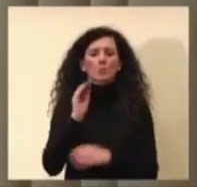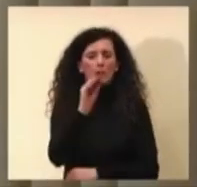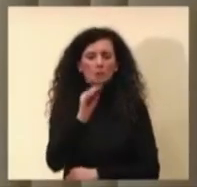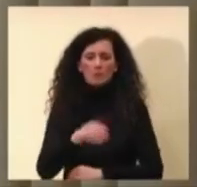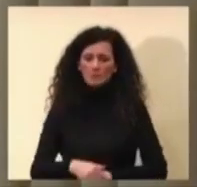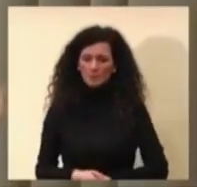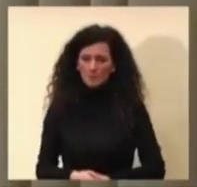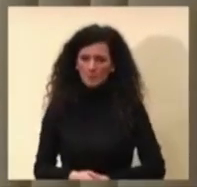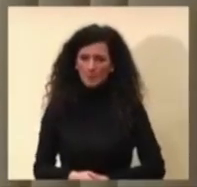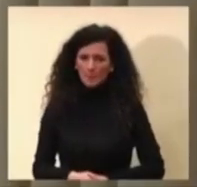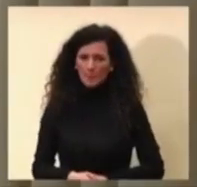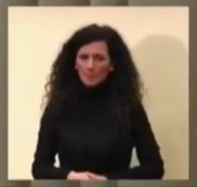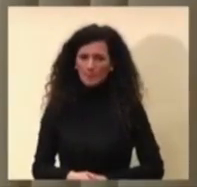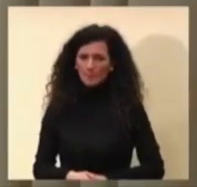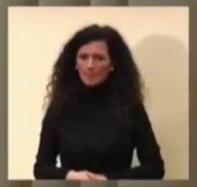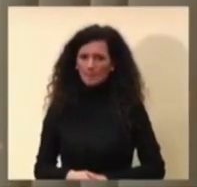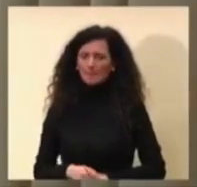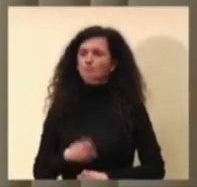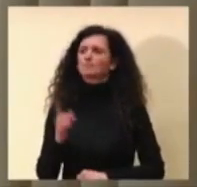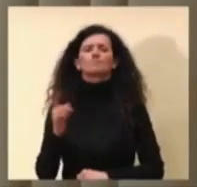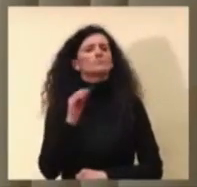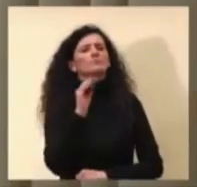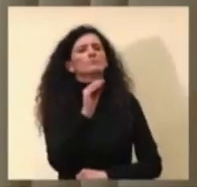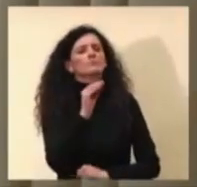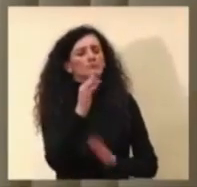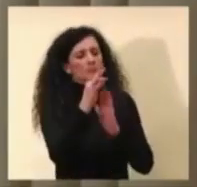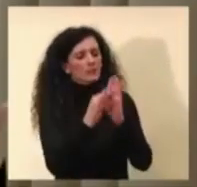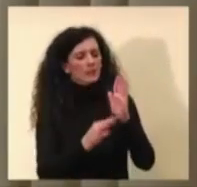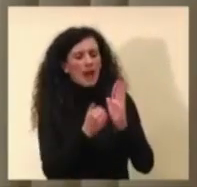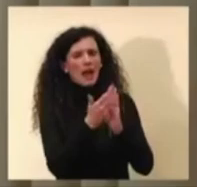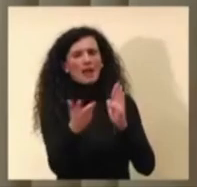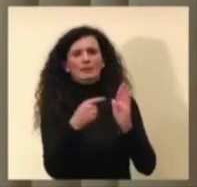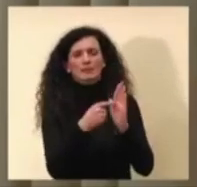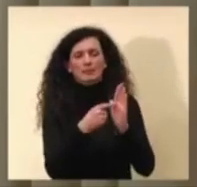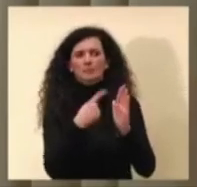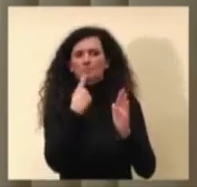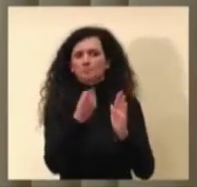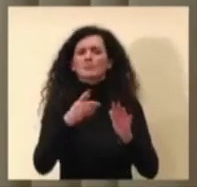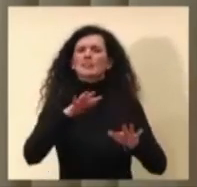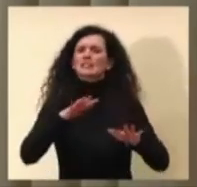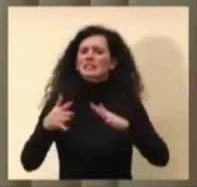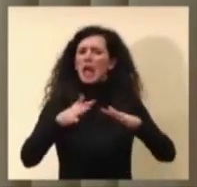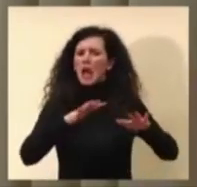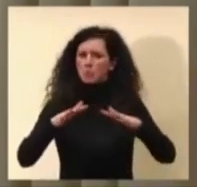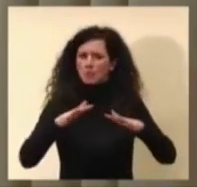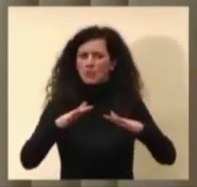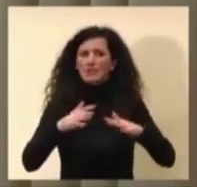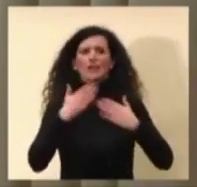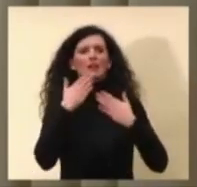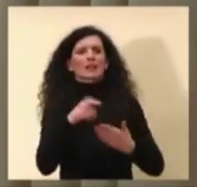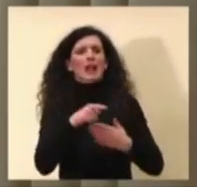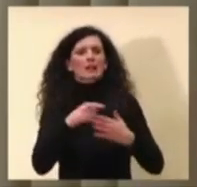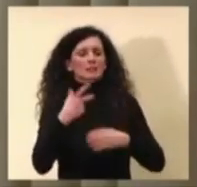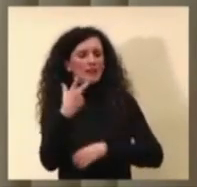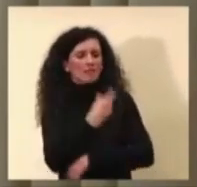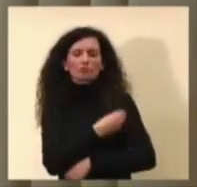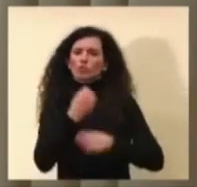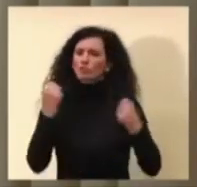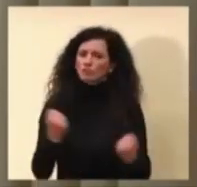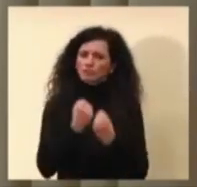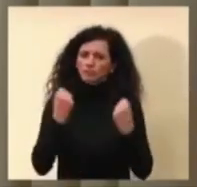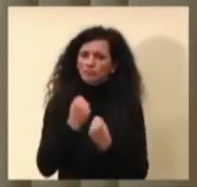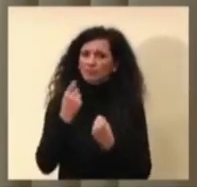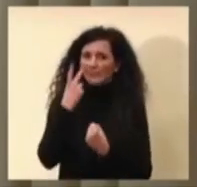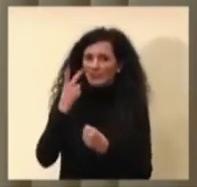Allora i dati che ci avete mostrato sono avete detto voi stessi stabili la campagna di vaccinazione sta avendo effetto anche sugli oltre 80 anni e